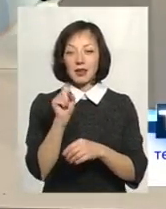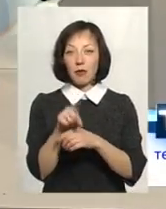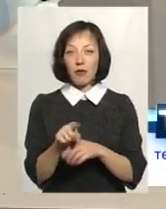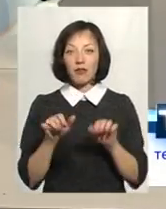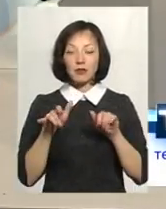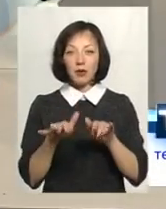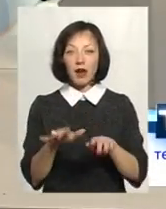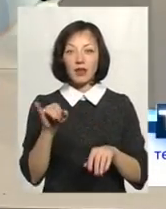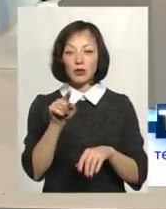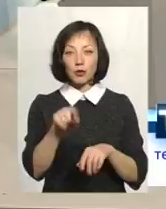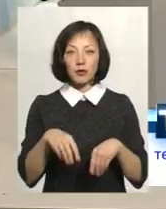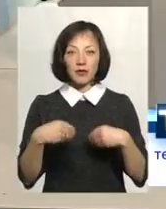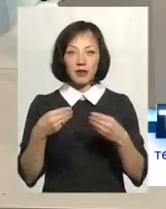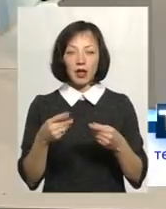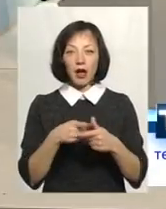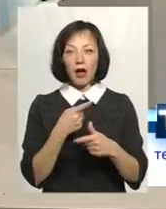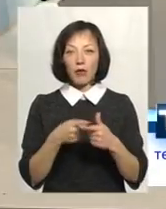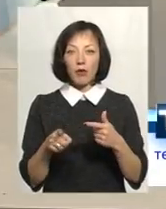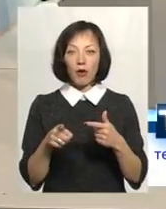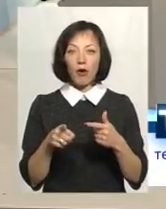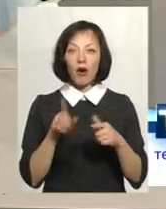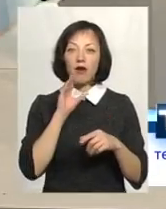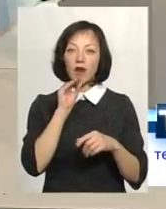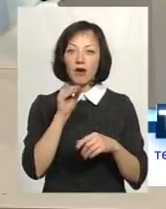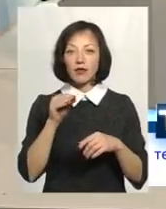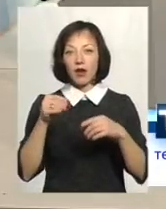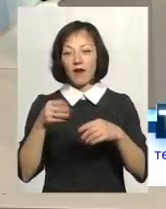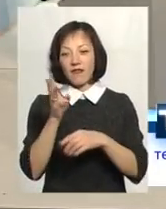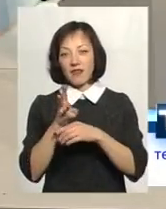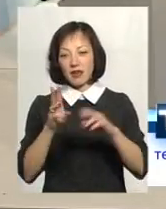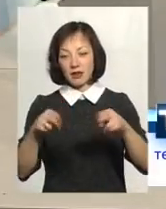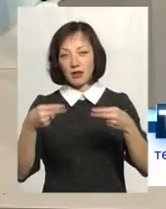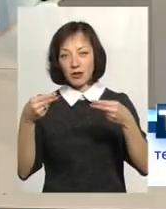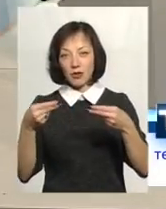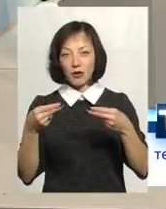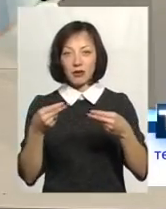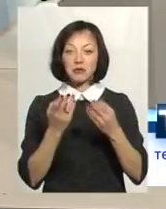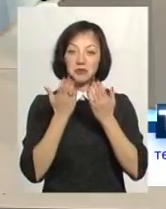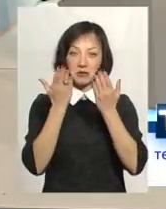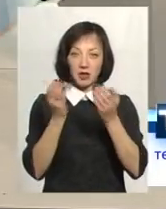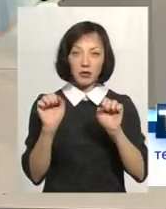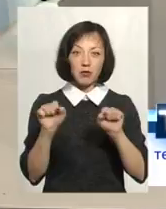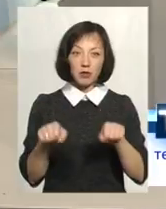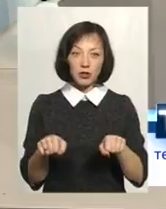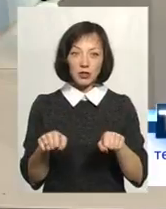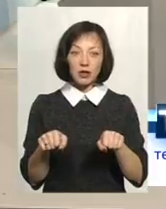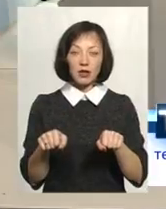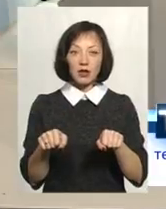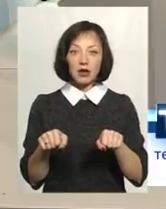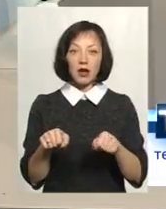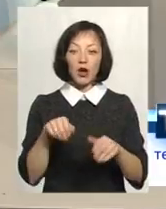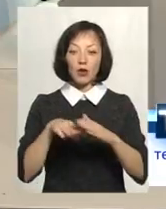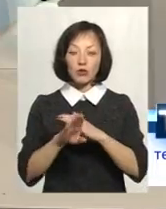справу і тобі або в аудіо, або відео, ти познайомився і можеш при виході